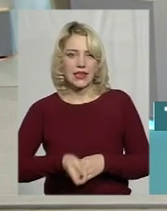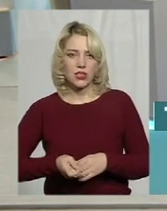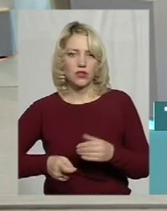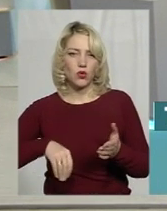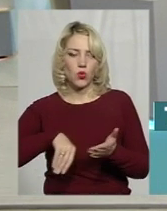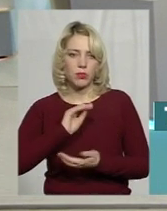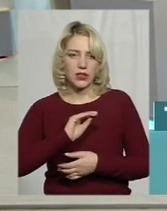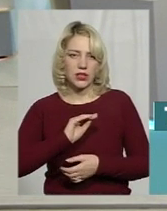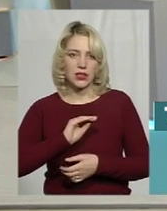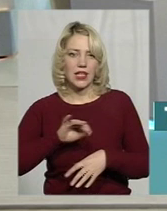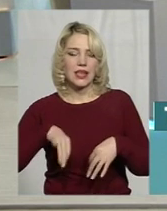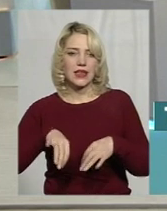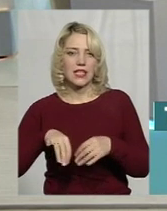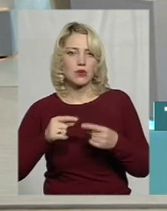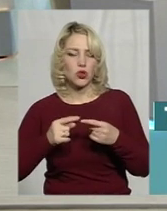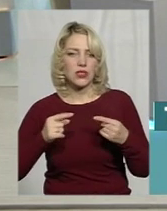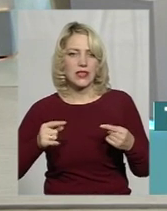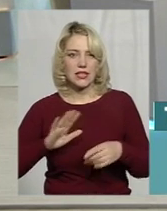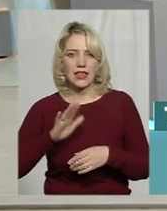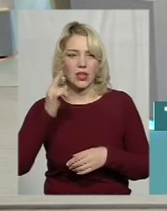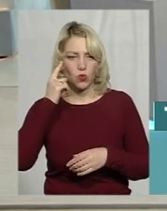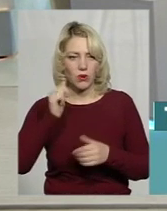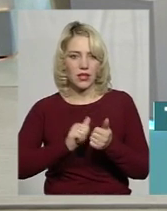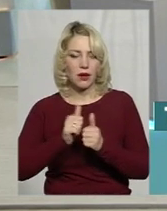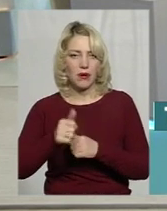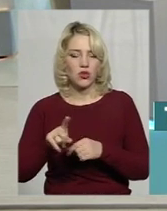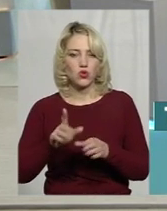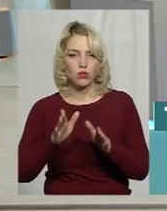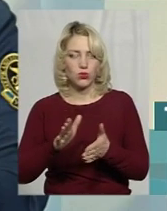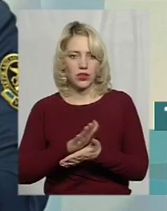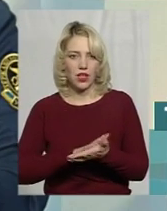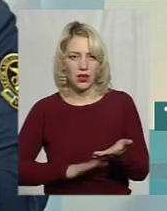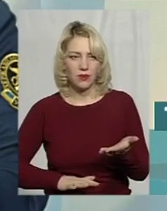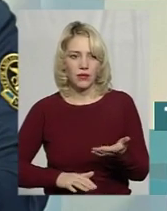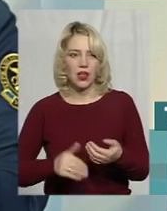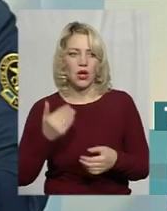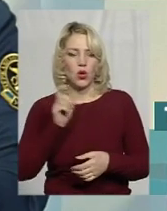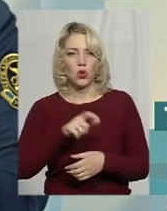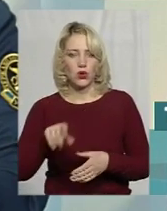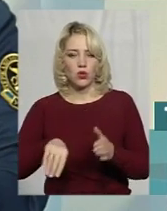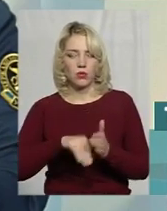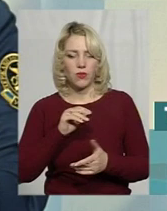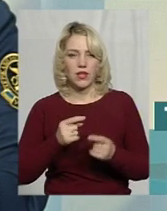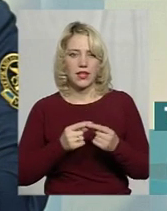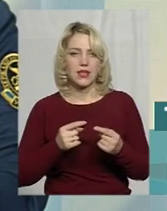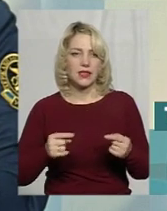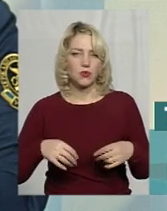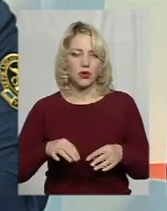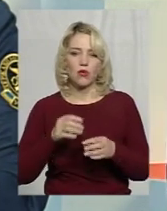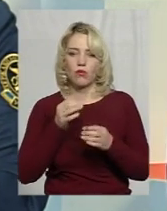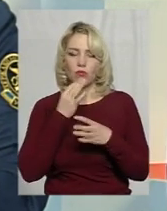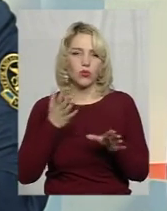транспортний засіб і не думали наперед, що з ними буде, вони купували транспортні засоби будь-де,